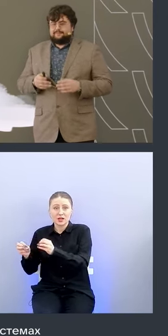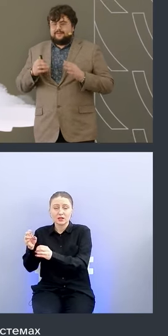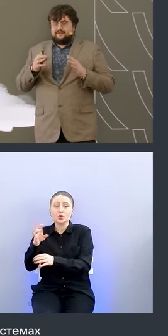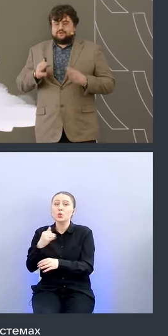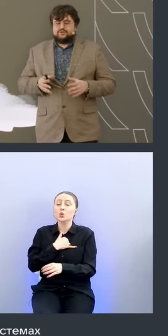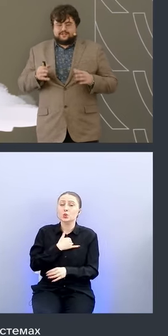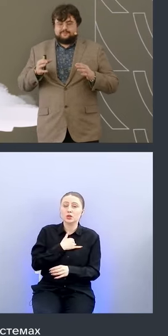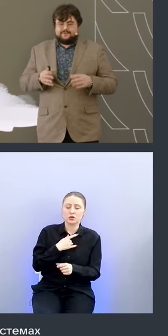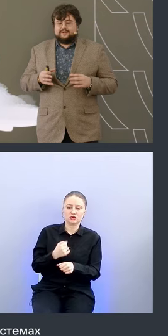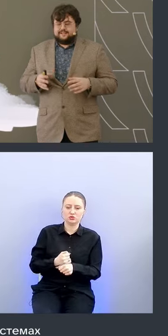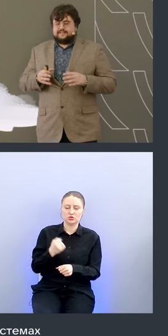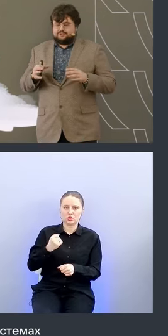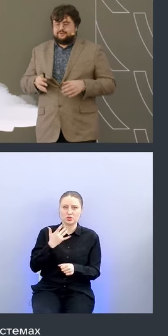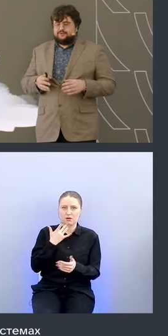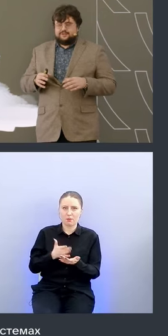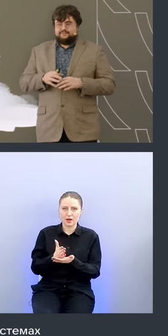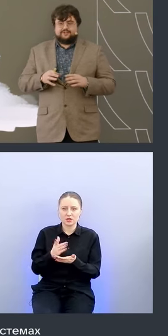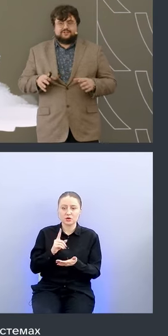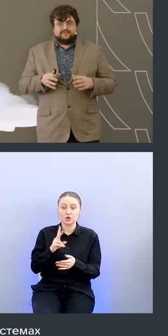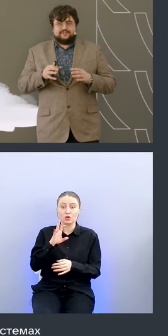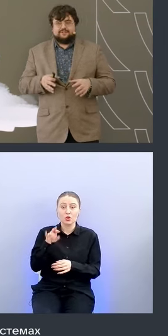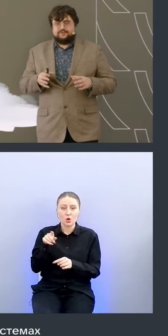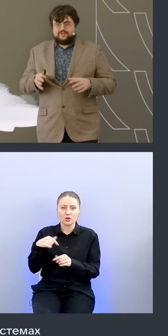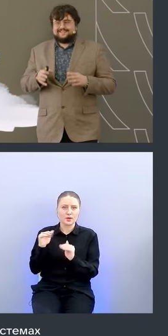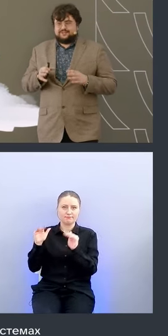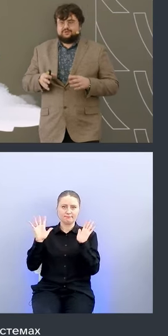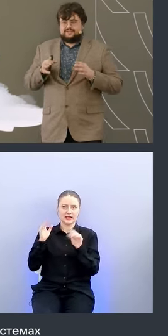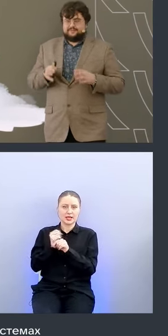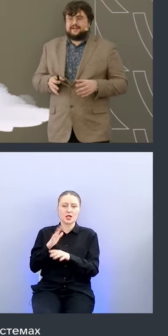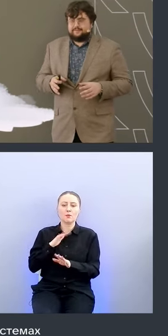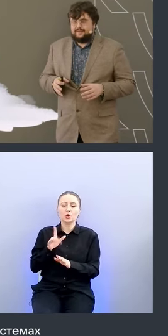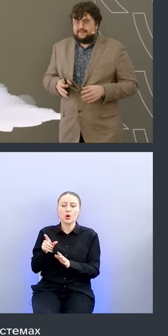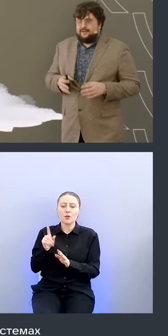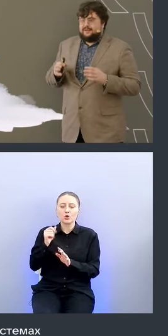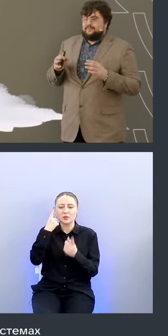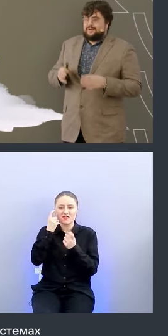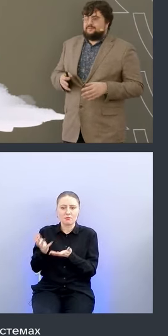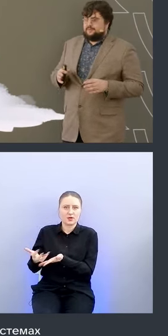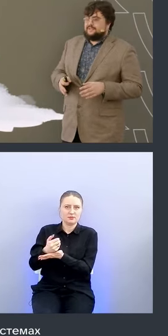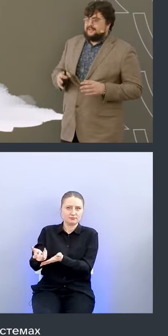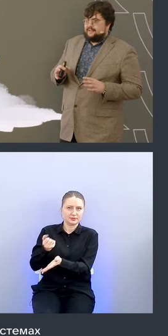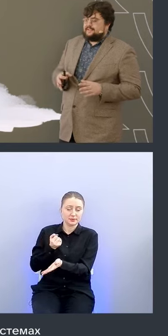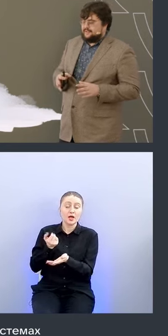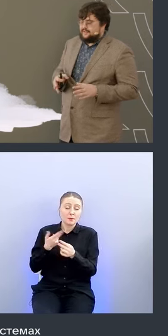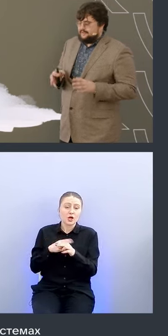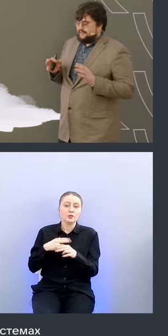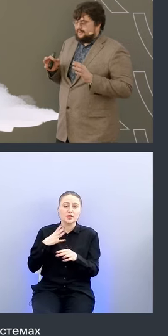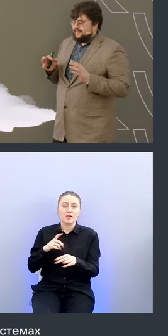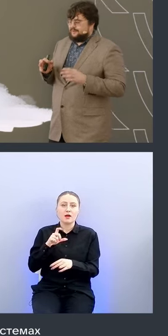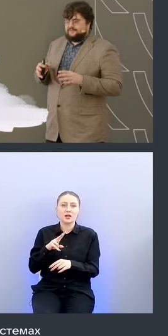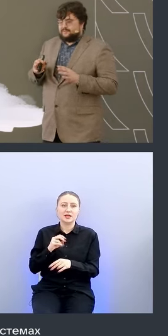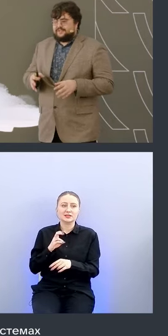жесткая была политика что на нодах мы ничего не делаем и только с них что-то собираем поэтому мы взяли elastic